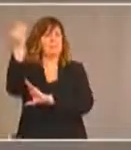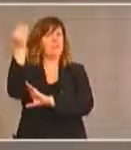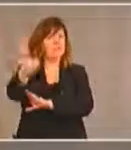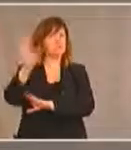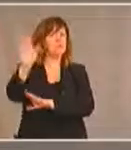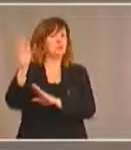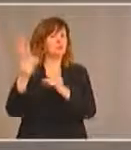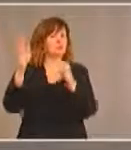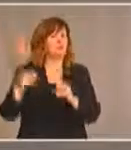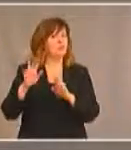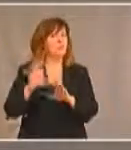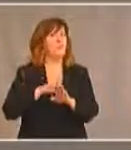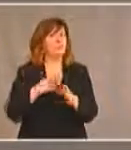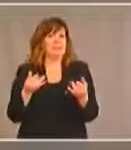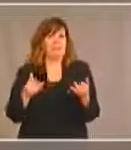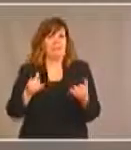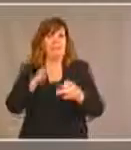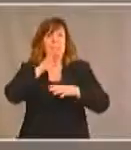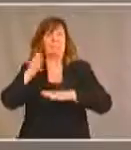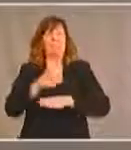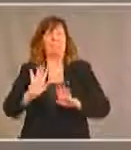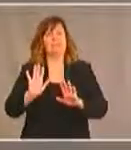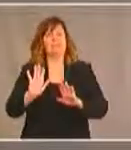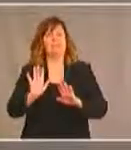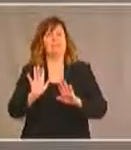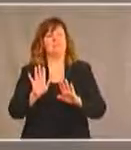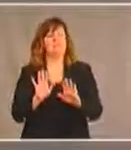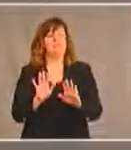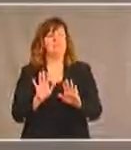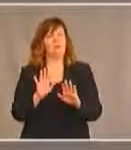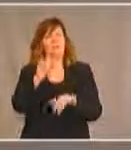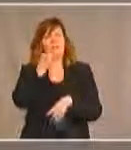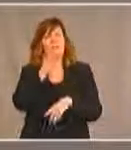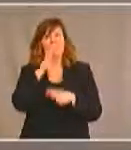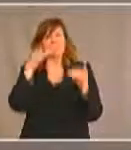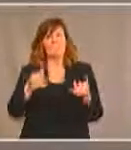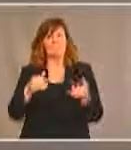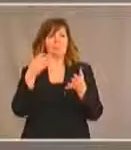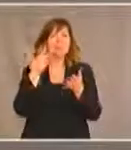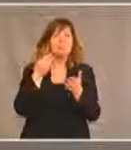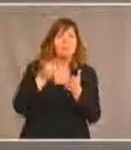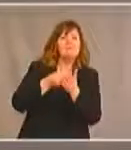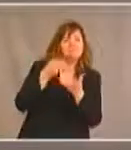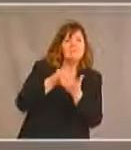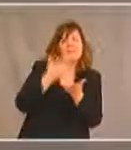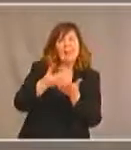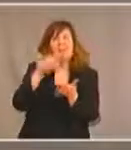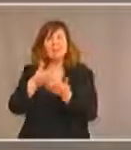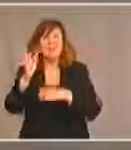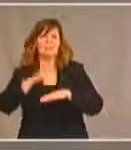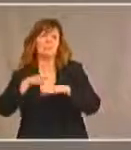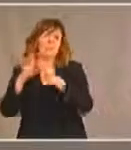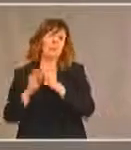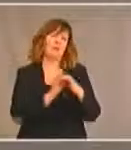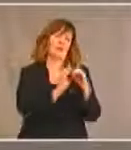il est sans doute prématuré de parler de financement associé à ce texte de